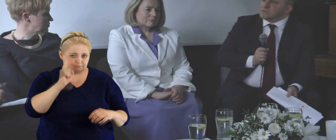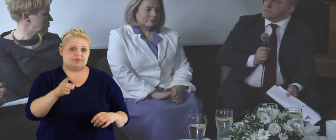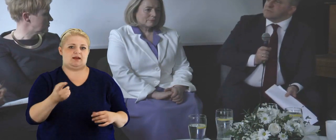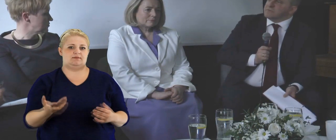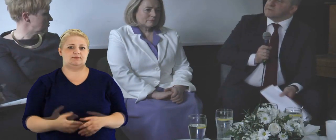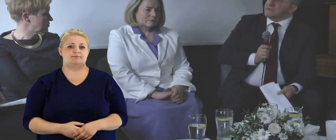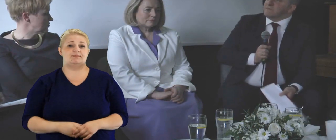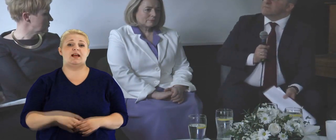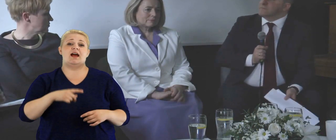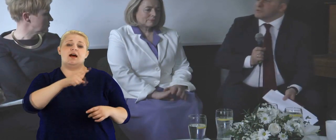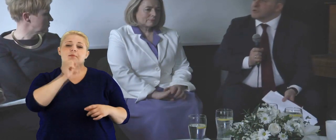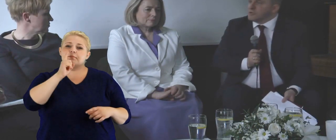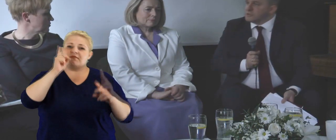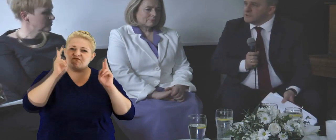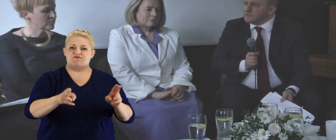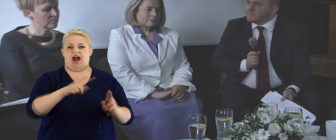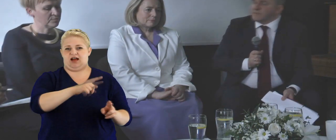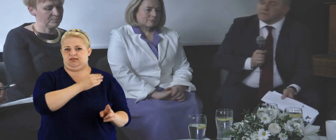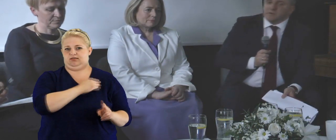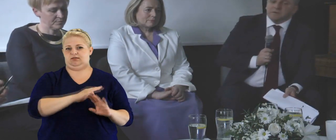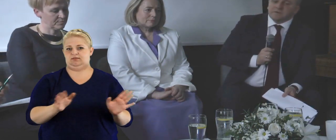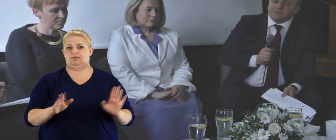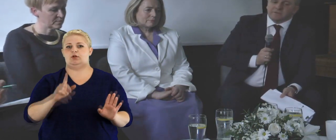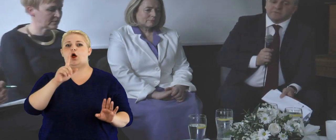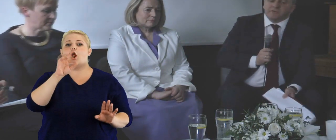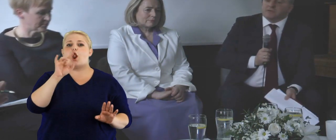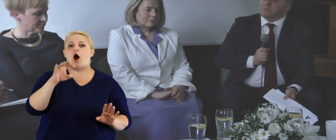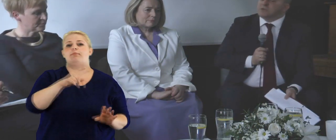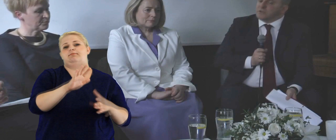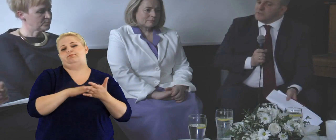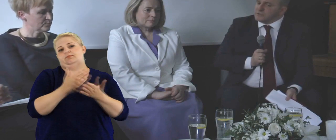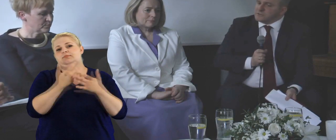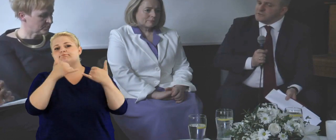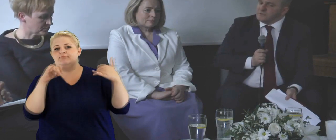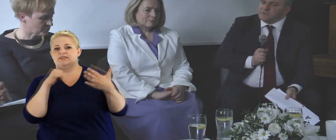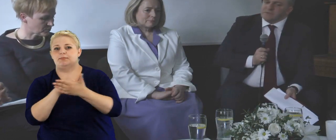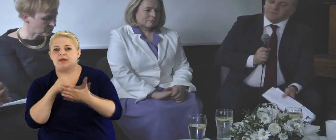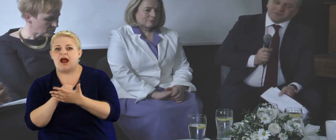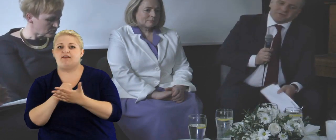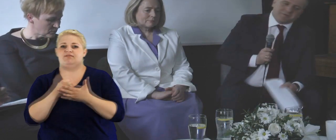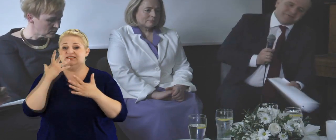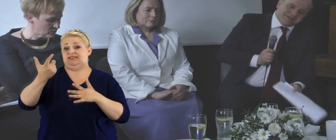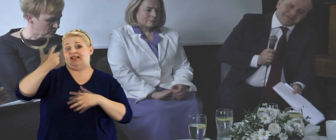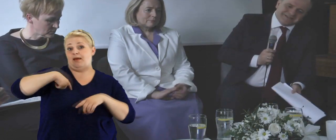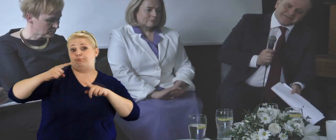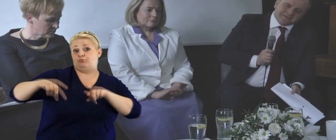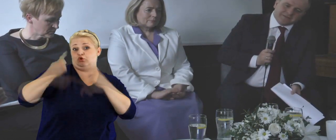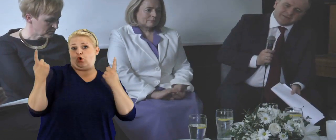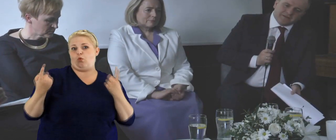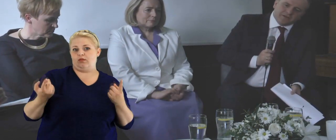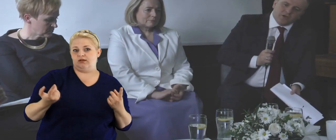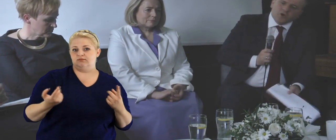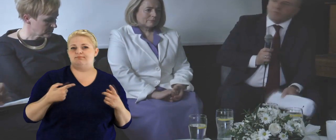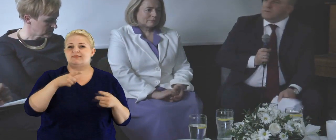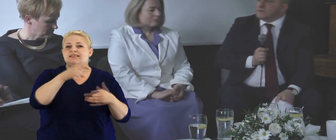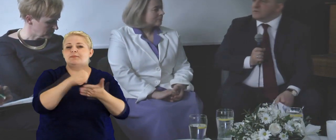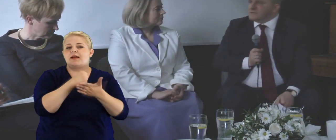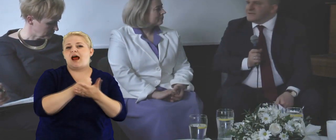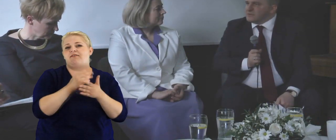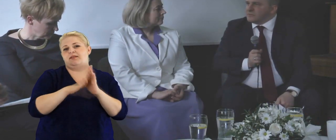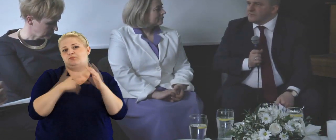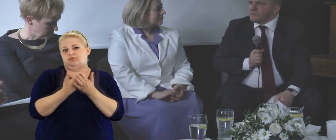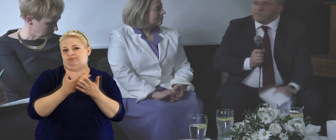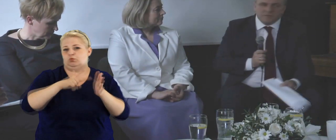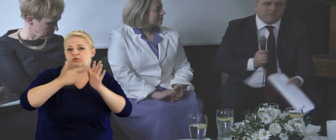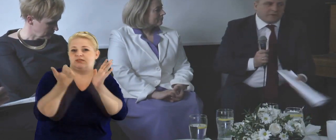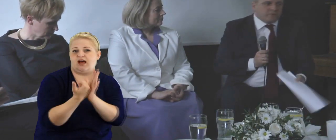w tym sensie, że lobbysta czegoś, jakiejś sprawy zamierza mnie do niej przekonać. To są sprawy legislacyjne lub innego